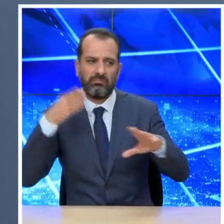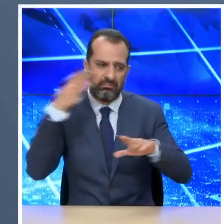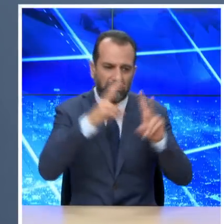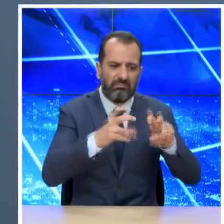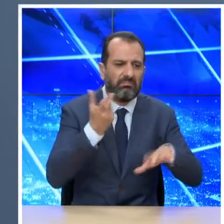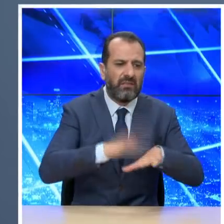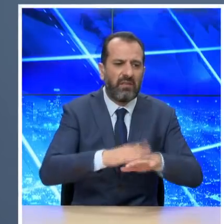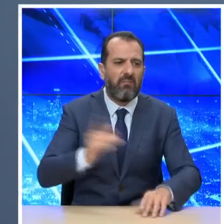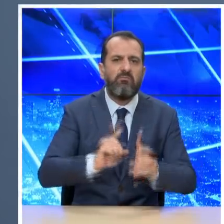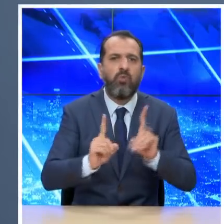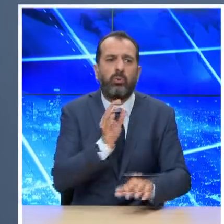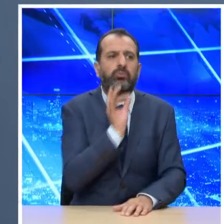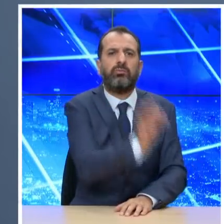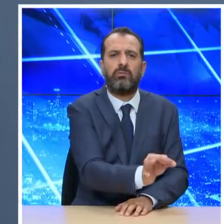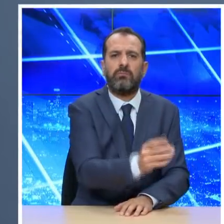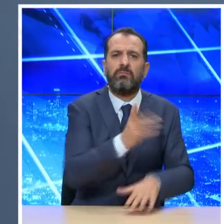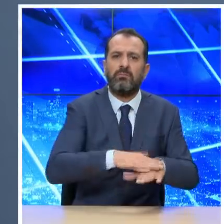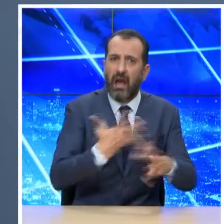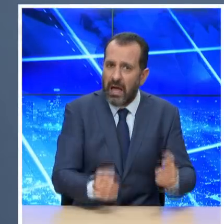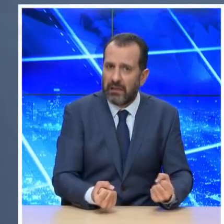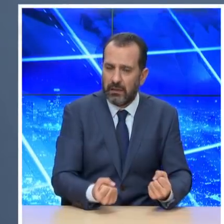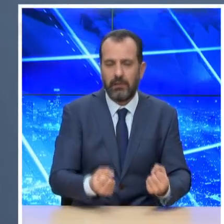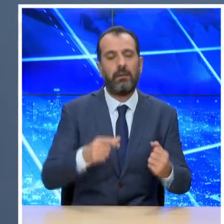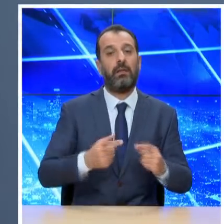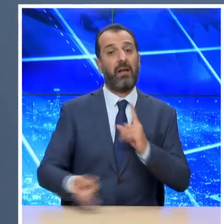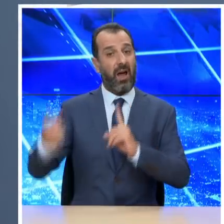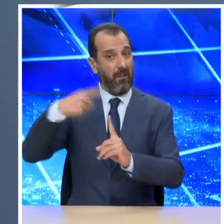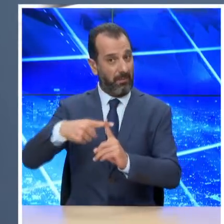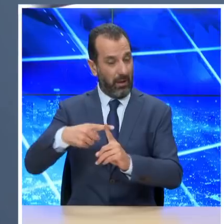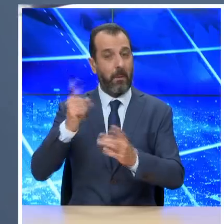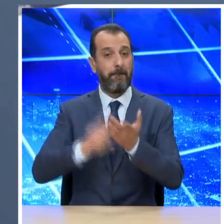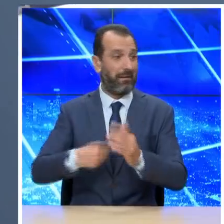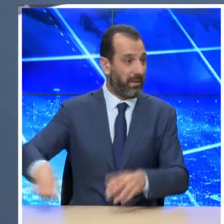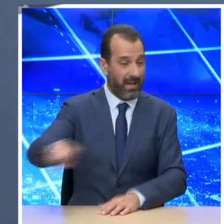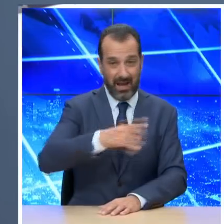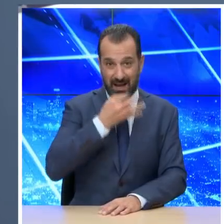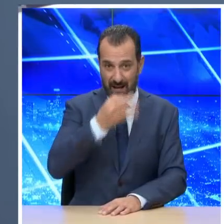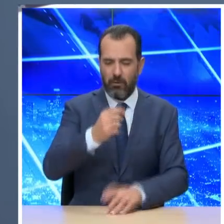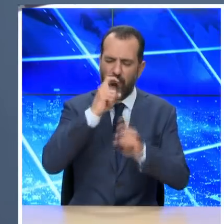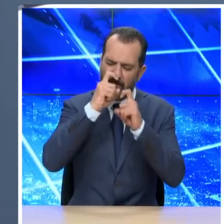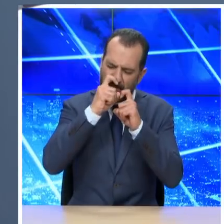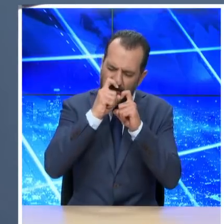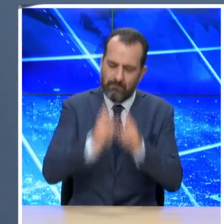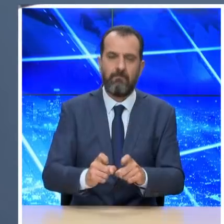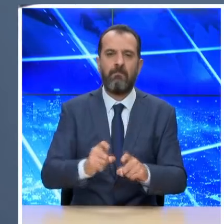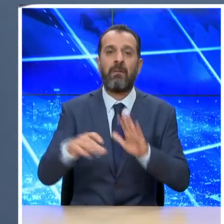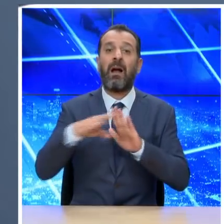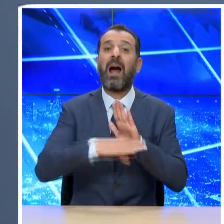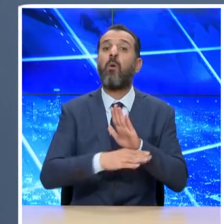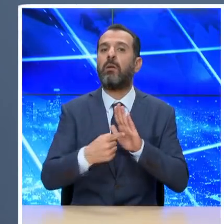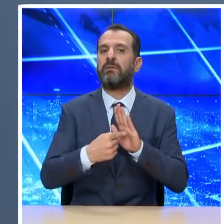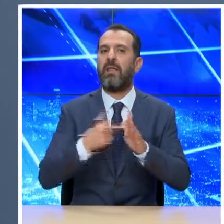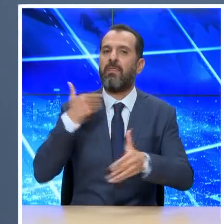αυτή και να αποδοθούν τυχόν ευθύνες. Θα ήθελα να τονίσω για ακόμη μια φορά την ανάγκη αυστηρής τήρησης όλων των κανόνων και των